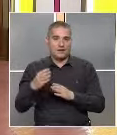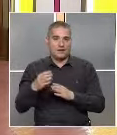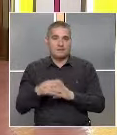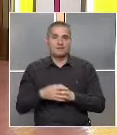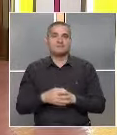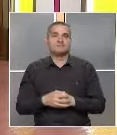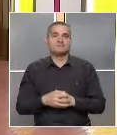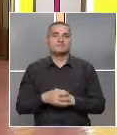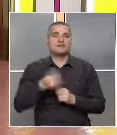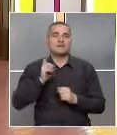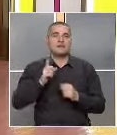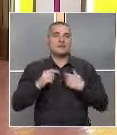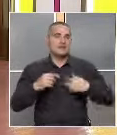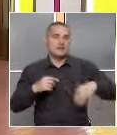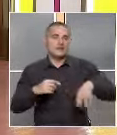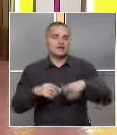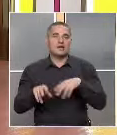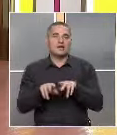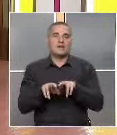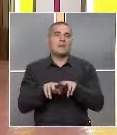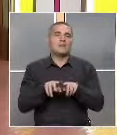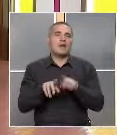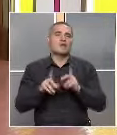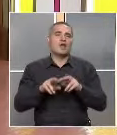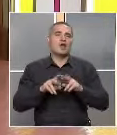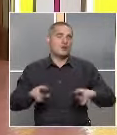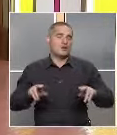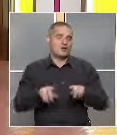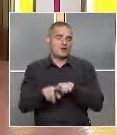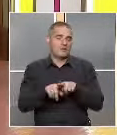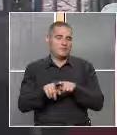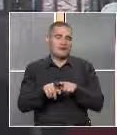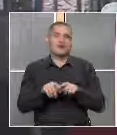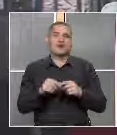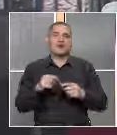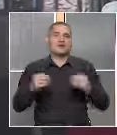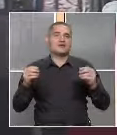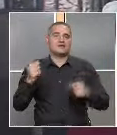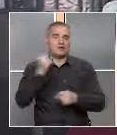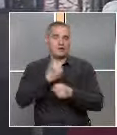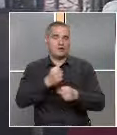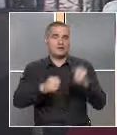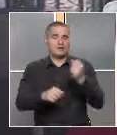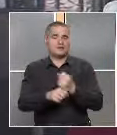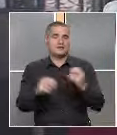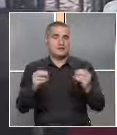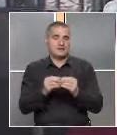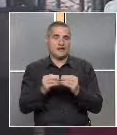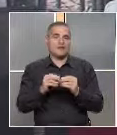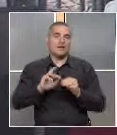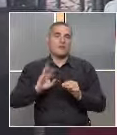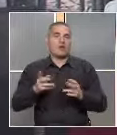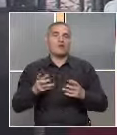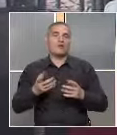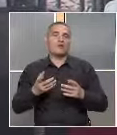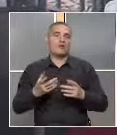с някои наши приятели или с роднините, да се чукаме с яйцата и да